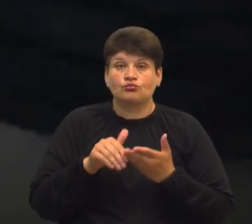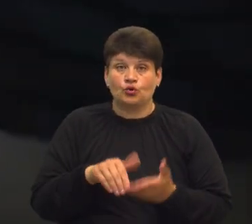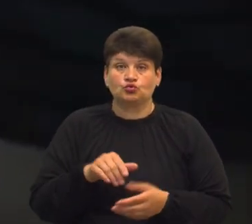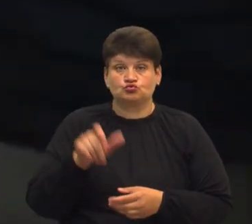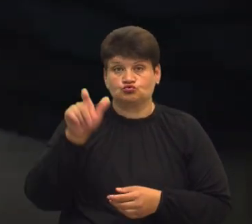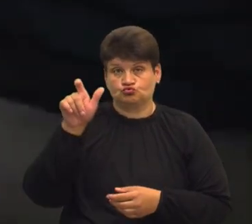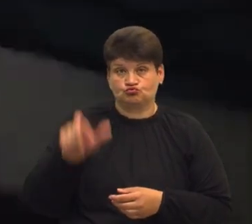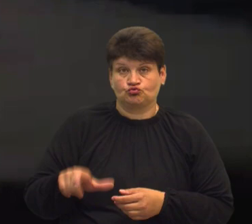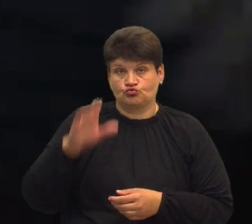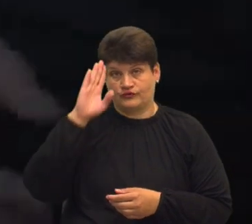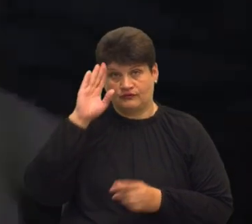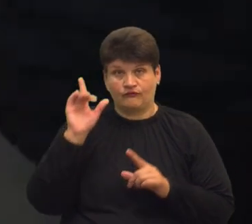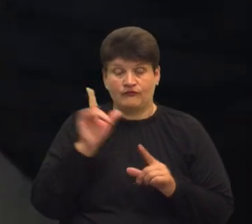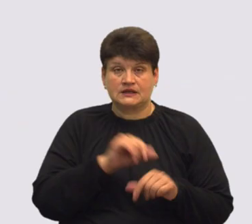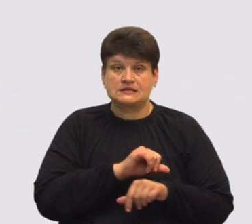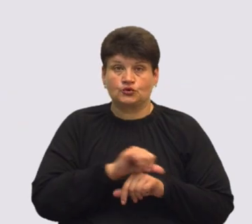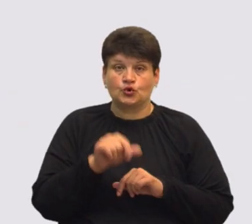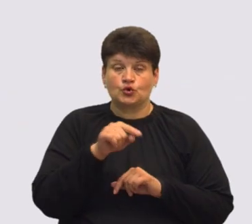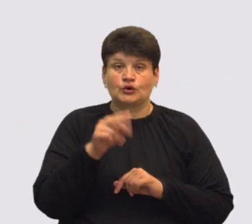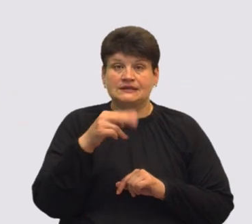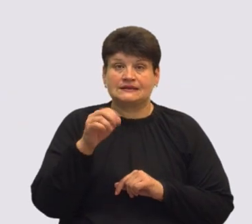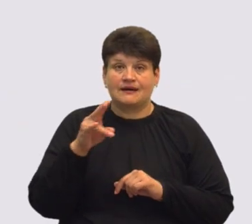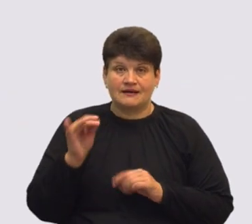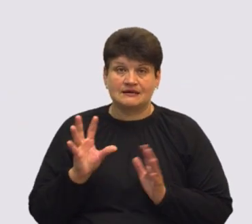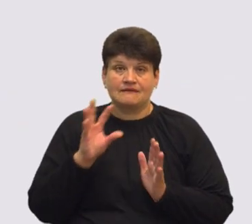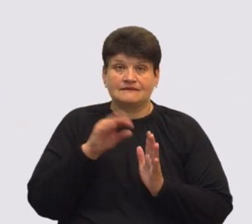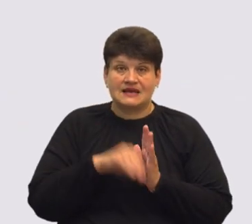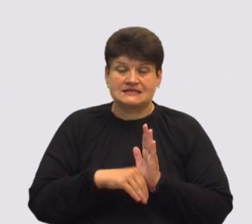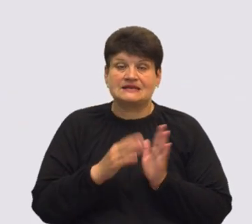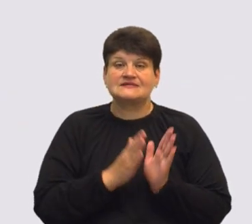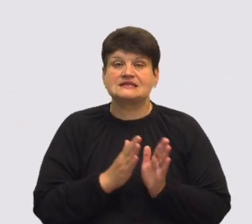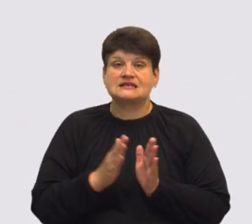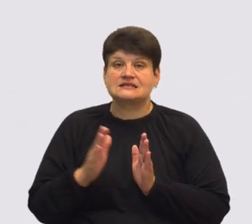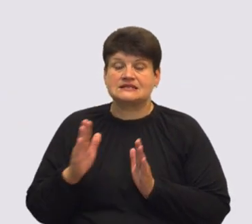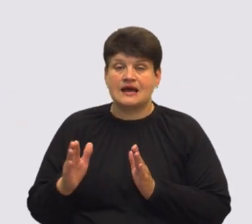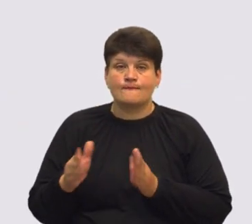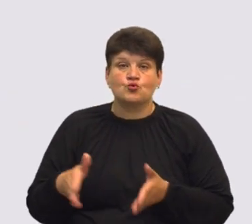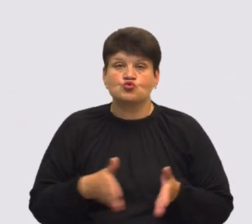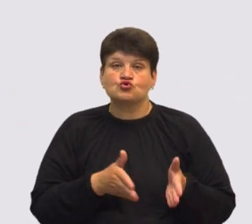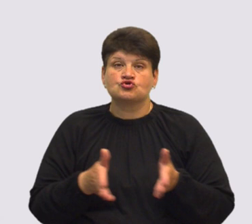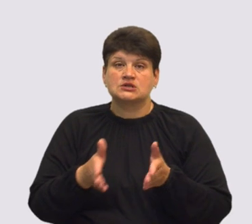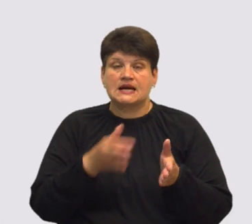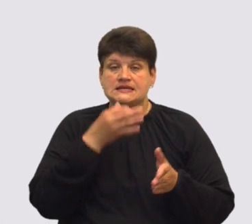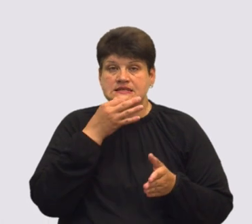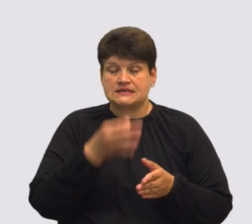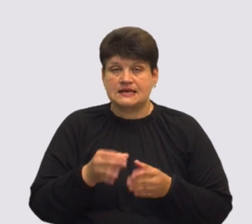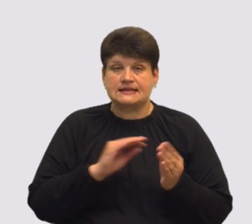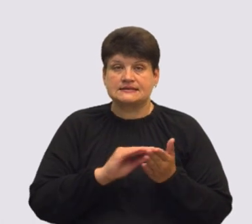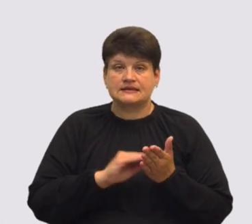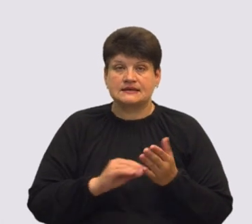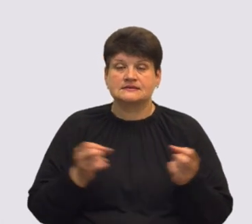виїхати за кордон. Його дані внесли в систему «Шлях», повідомила прес-секретарка спеціалізованої антикорупційної